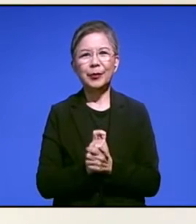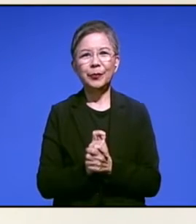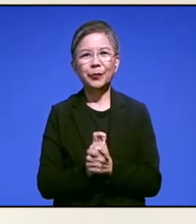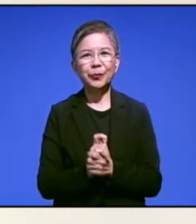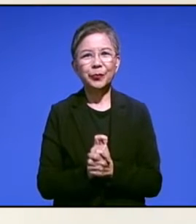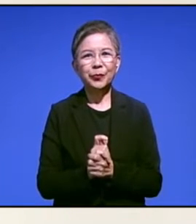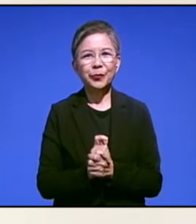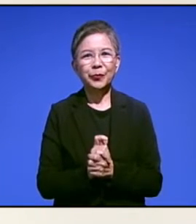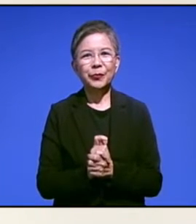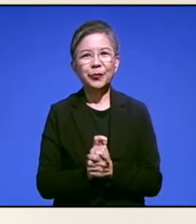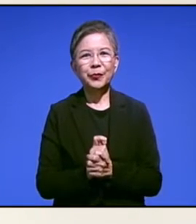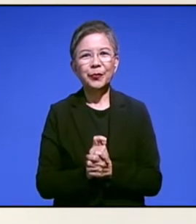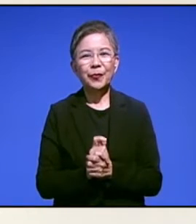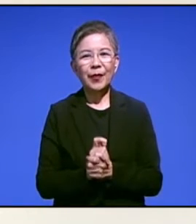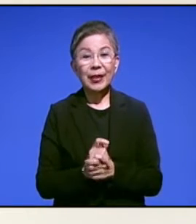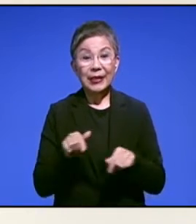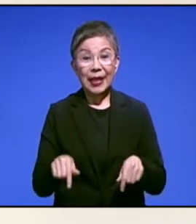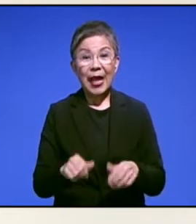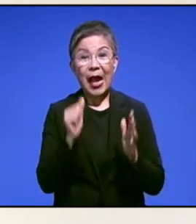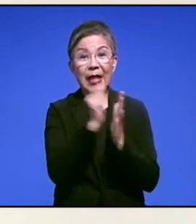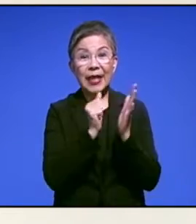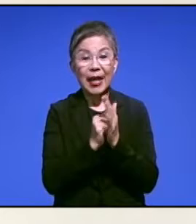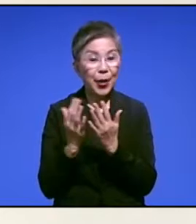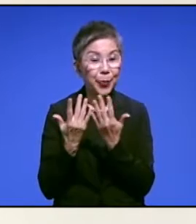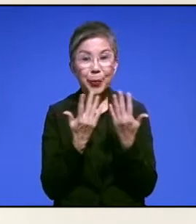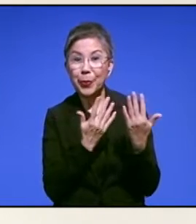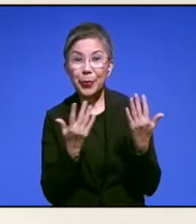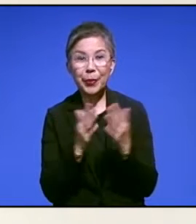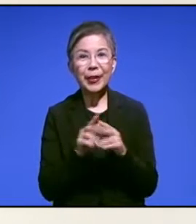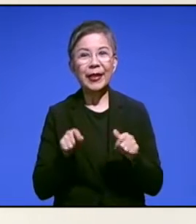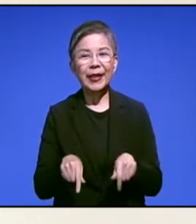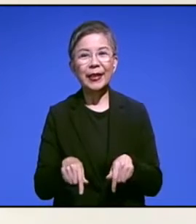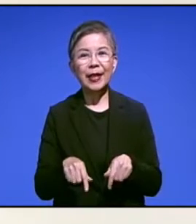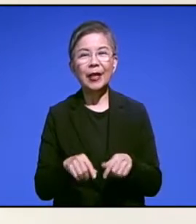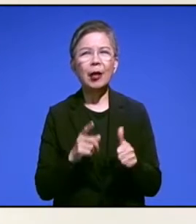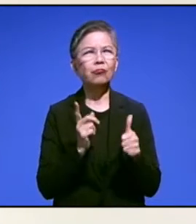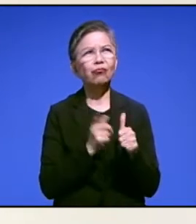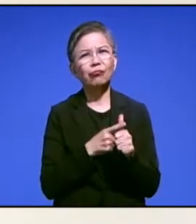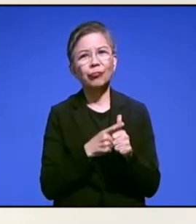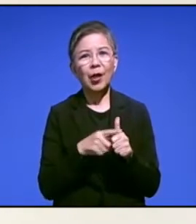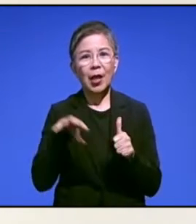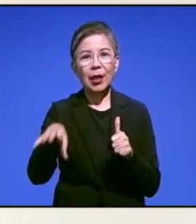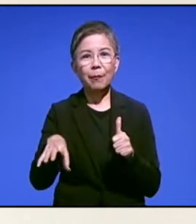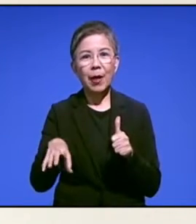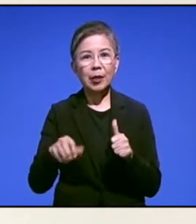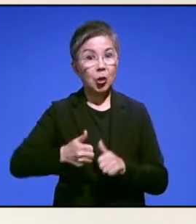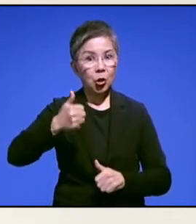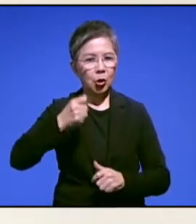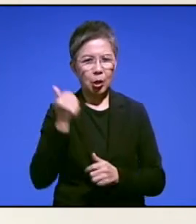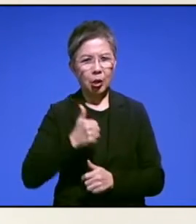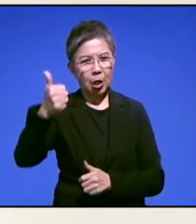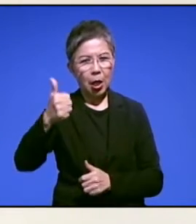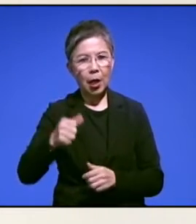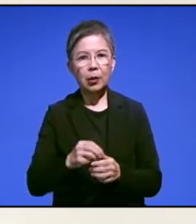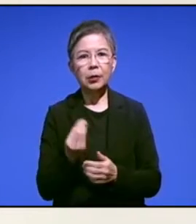keseruan-keseruan yang baru di acara perayaan ini, seperti beberapa tempat ikon Jakarta ataupun tempat